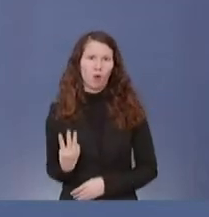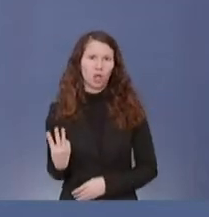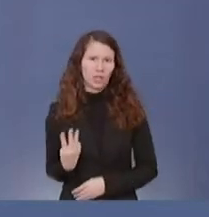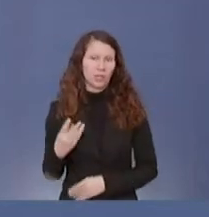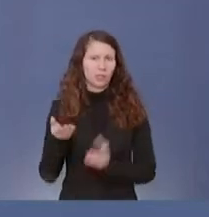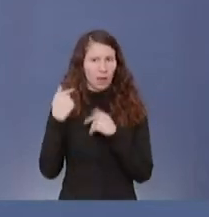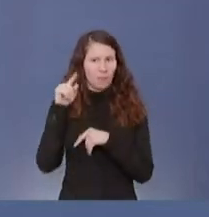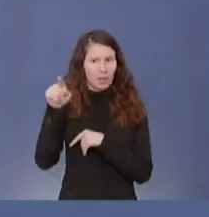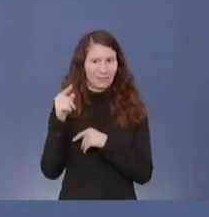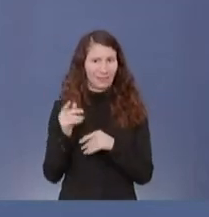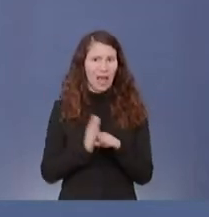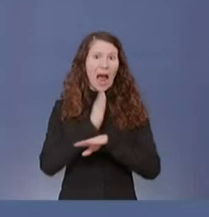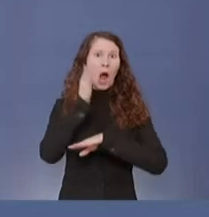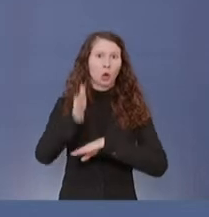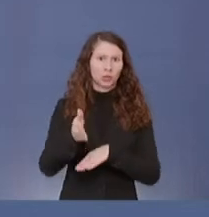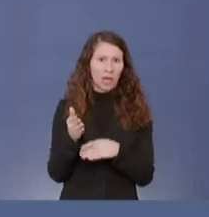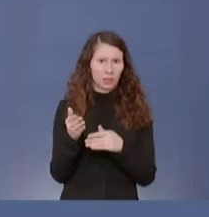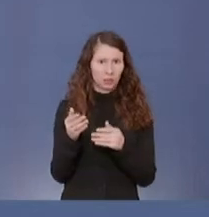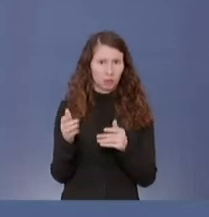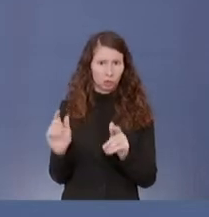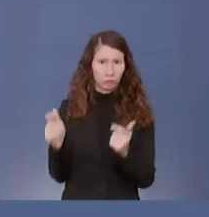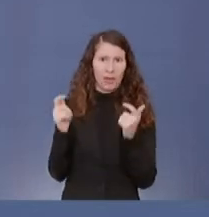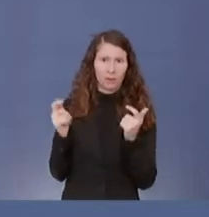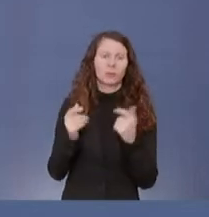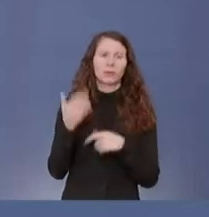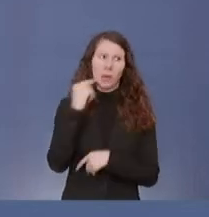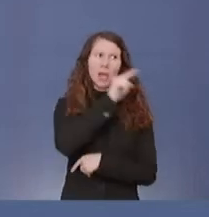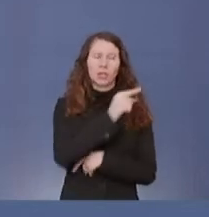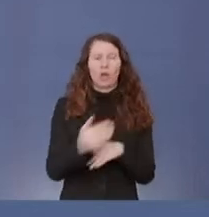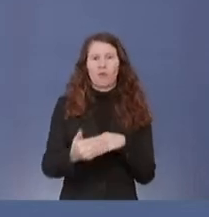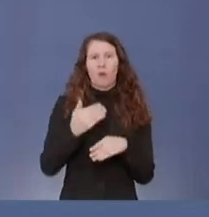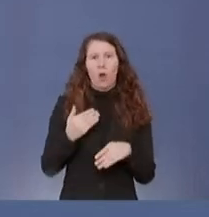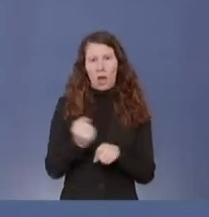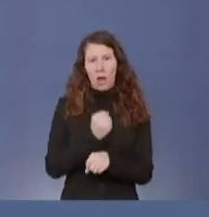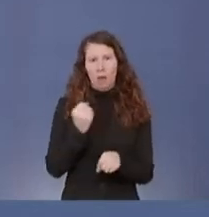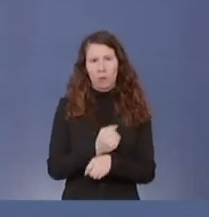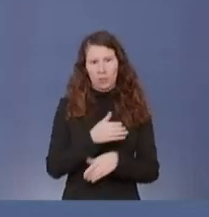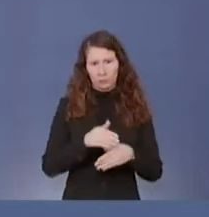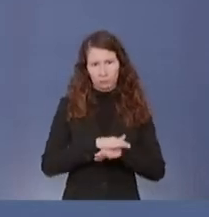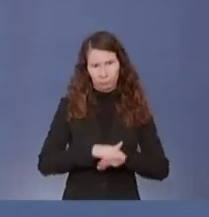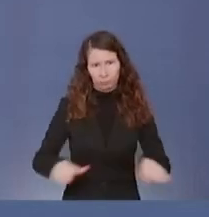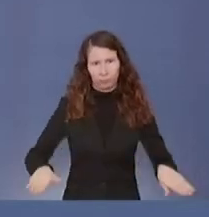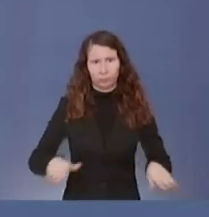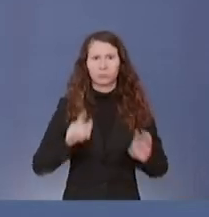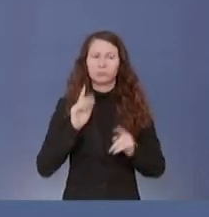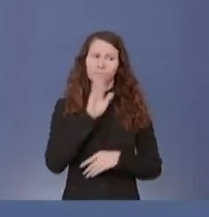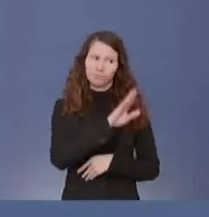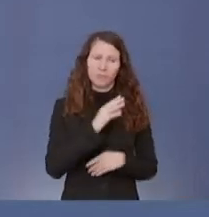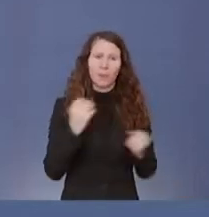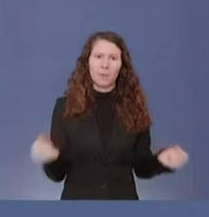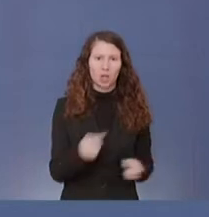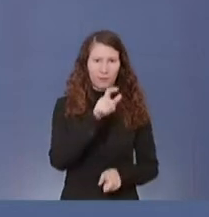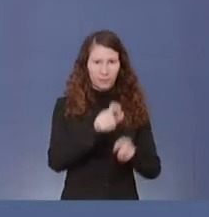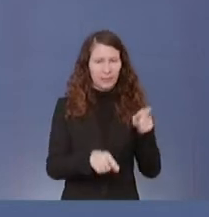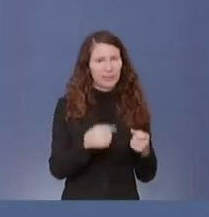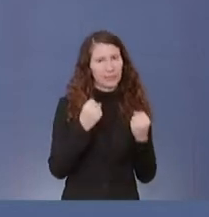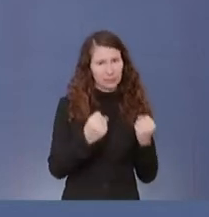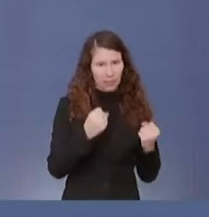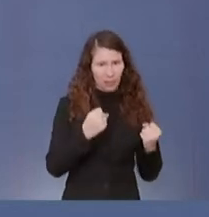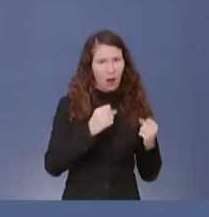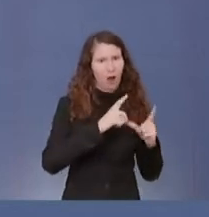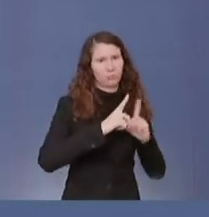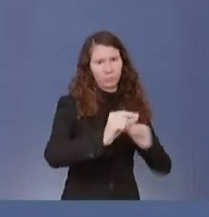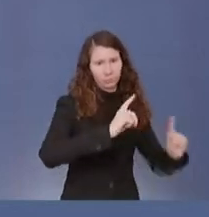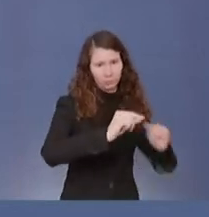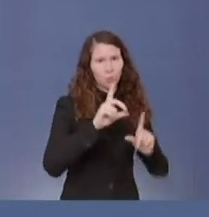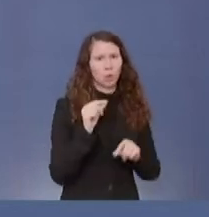ihren Dienstbetrieb vorzeitig beendet an dem Tag. Und die Beschäftigten auch sicher und gut nach Hause geschickt. Das heißt, wir sind dort